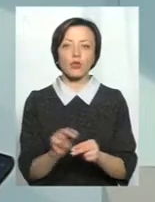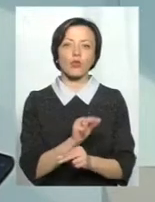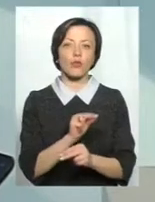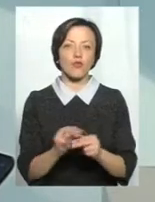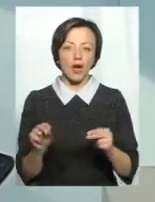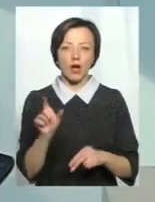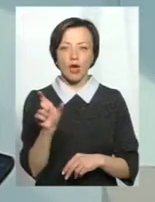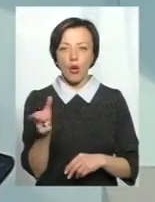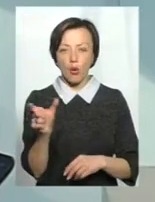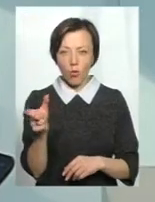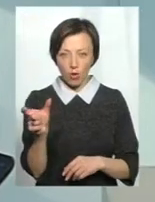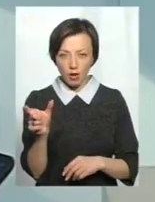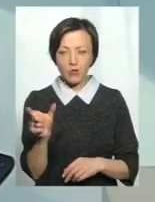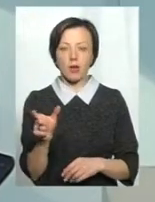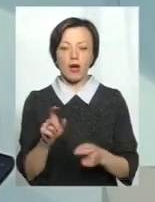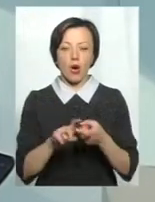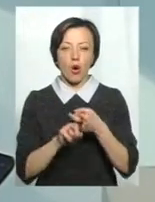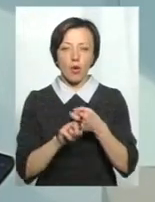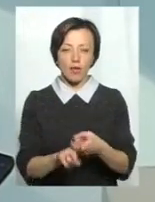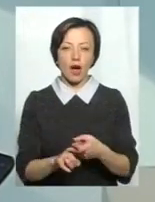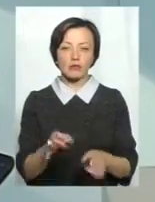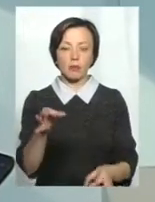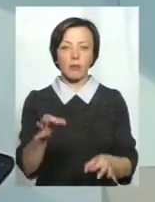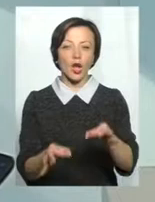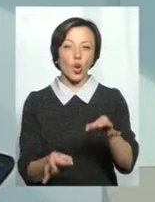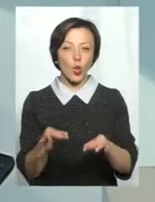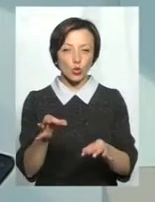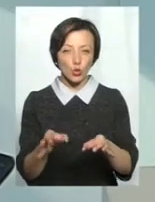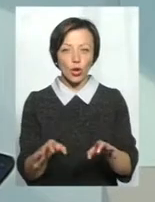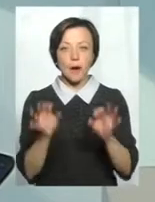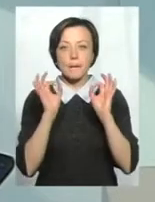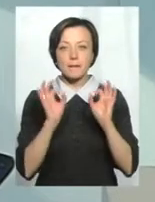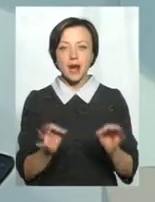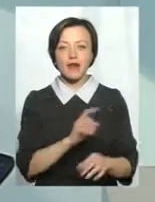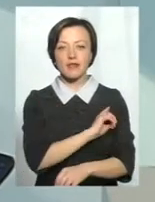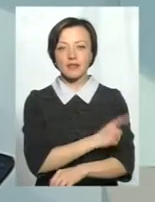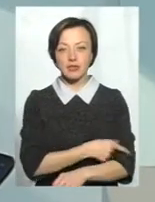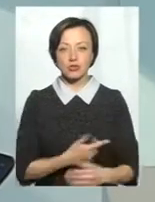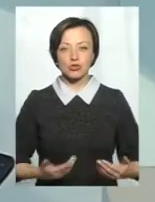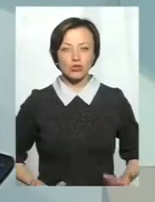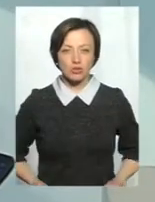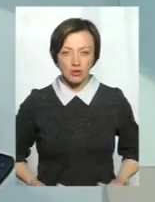голкотерапією, контакт з природою, правильне фізичне життя.